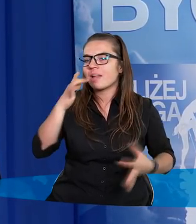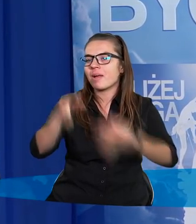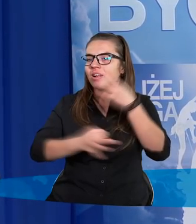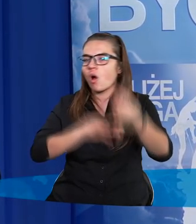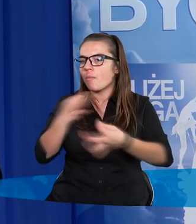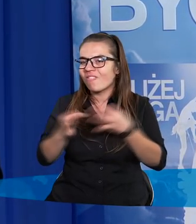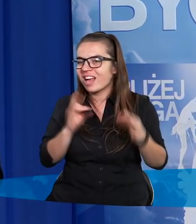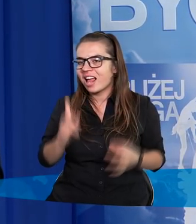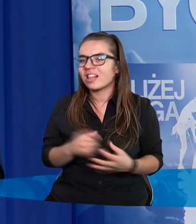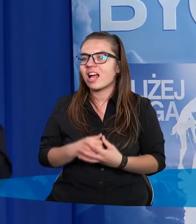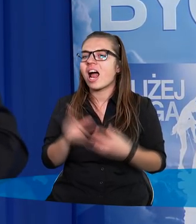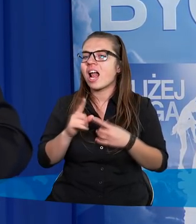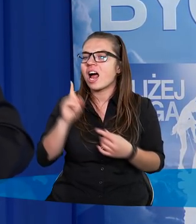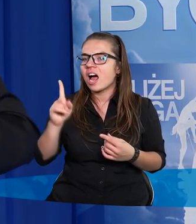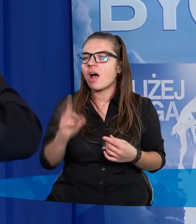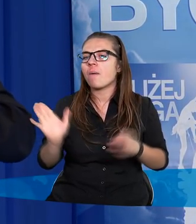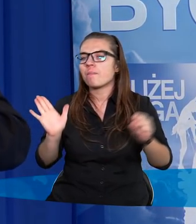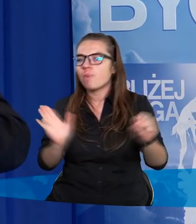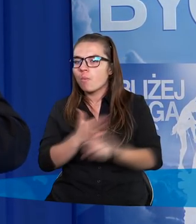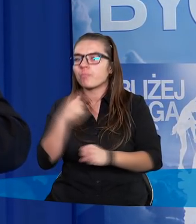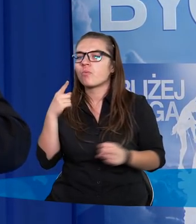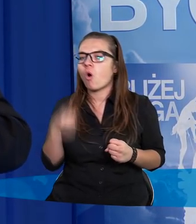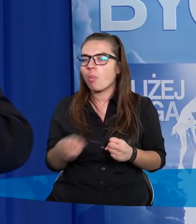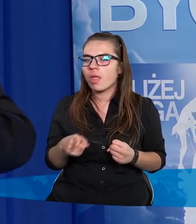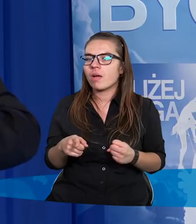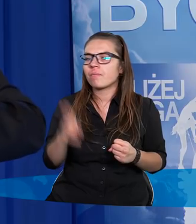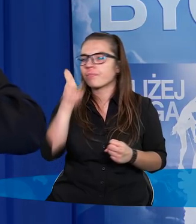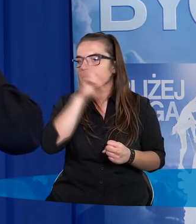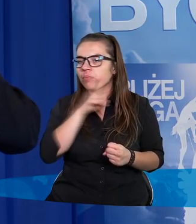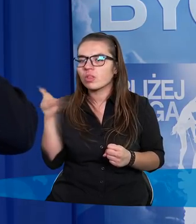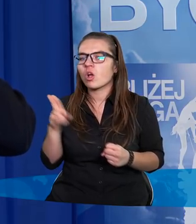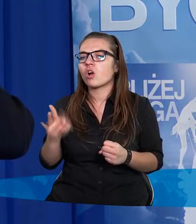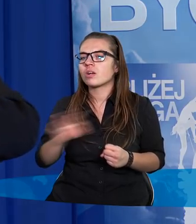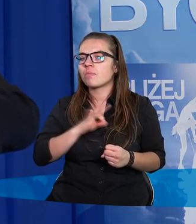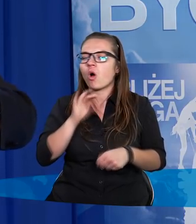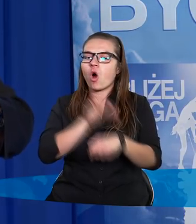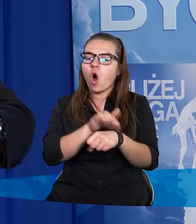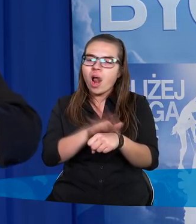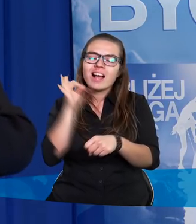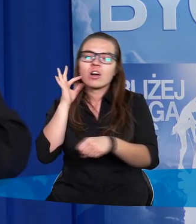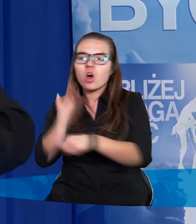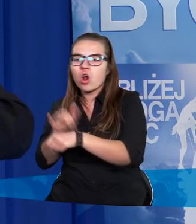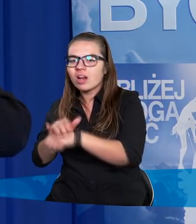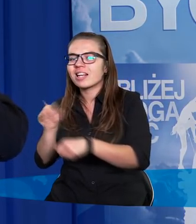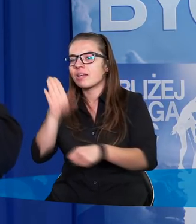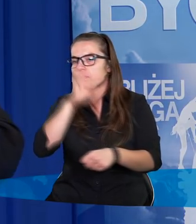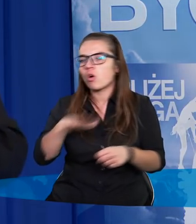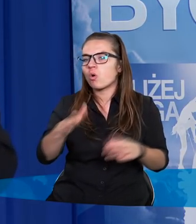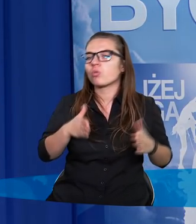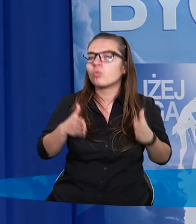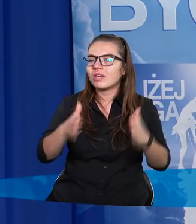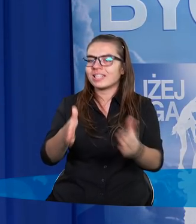mówić. A pomimo to rodzice moich kolegów, koleżanek z podwórka, z